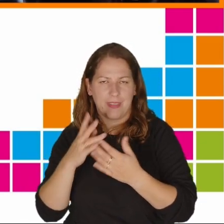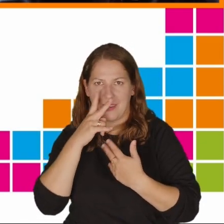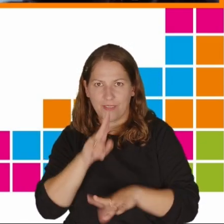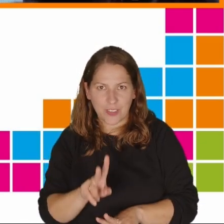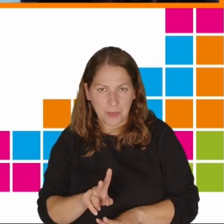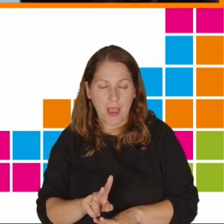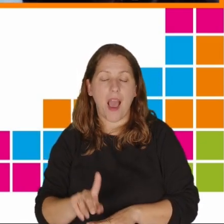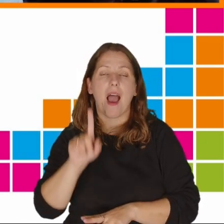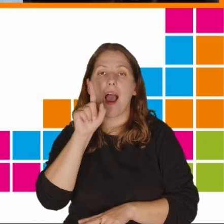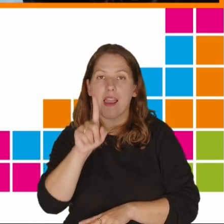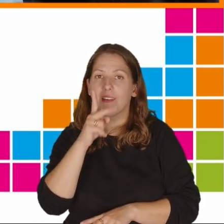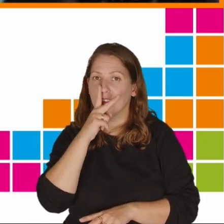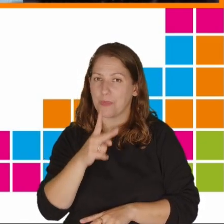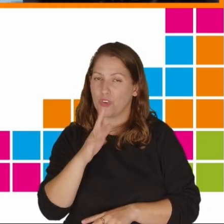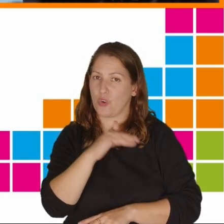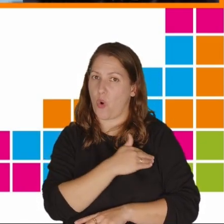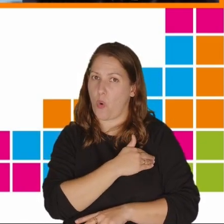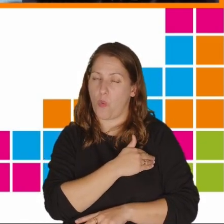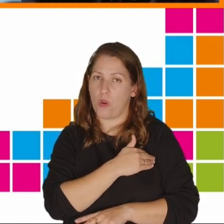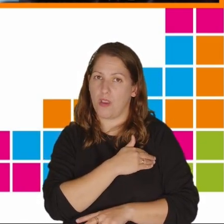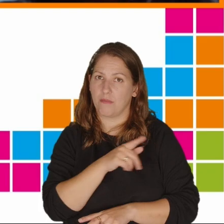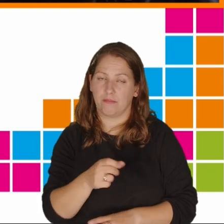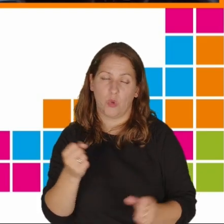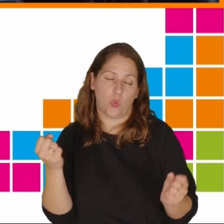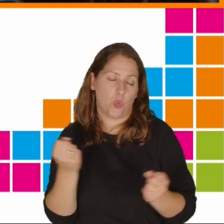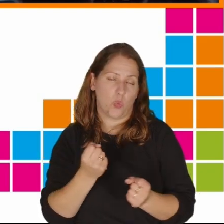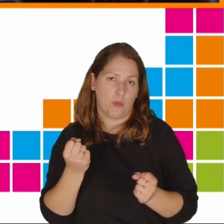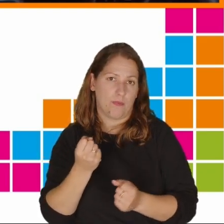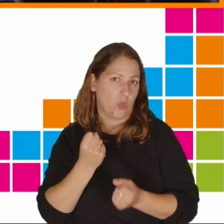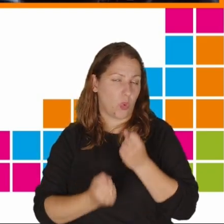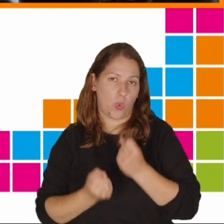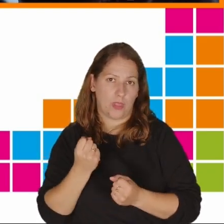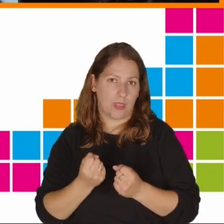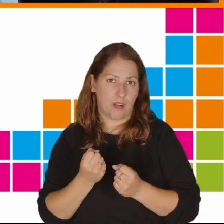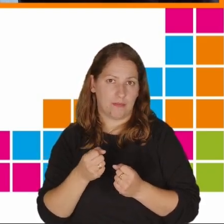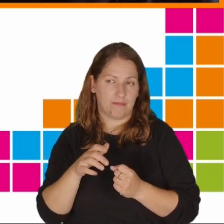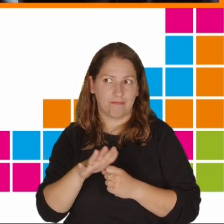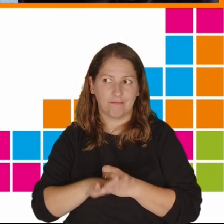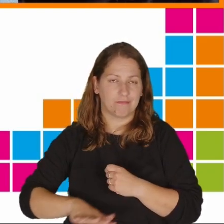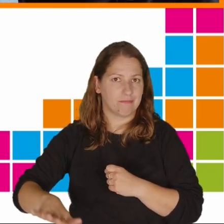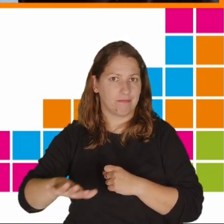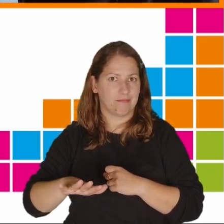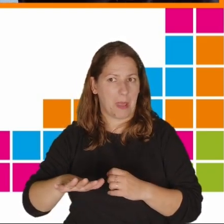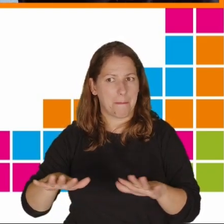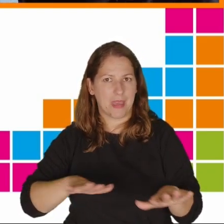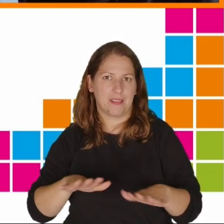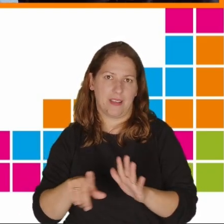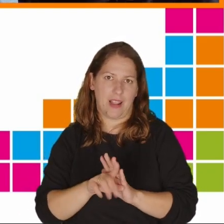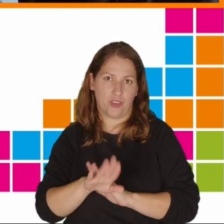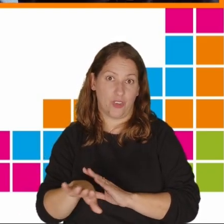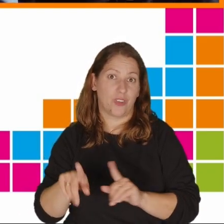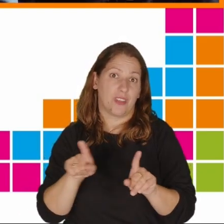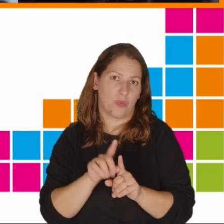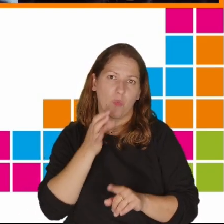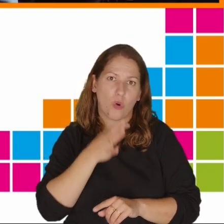Widzimy za tym, że szkoły są bardzo trudną areną, zarówno dla dzieci, jak i